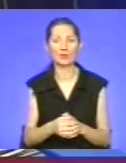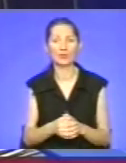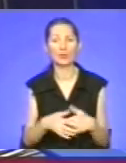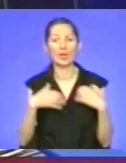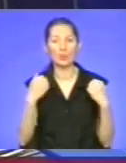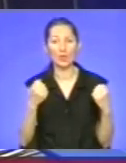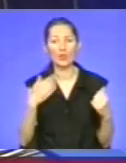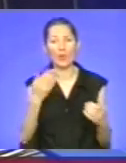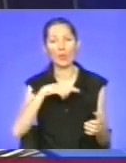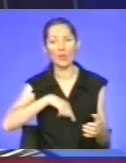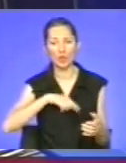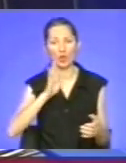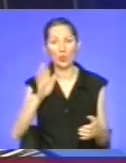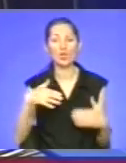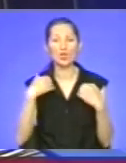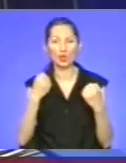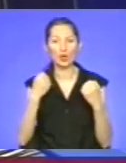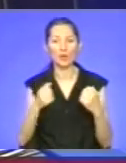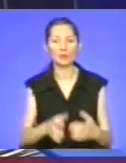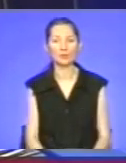Спортивного вам настрою, будьте здорові!